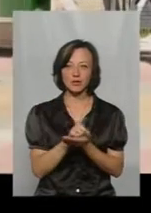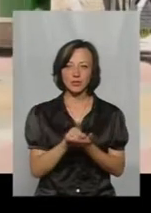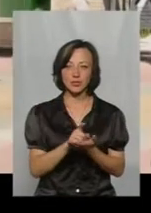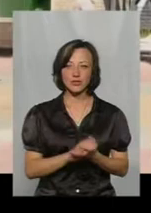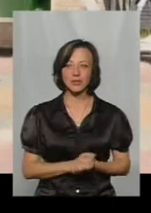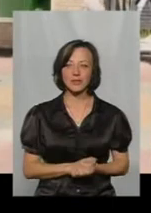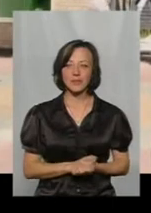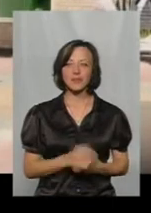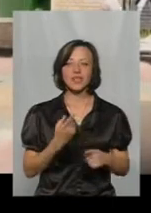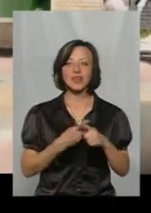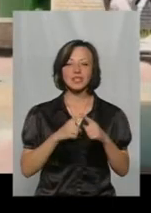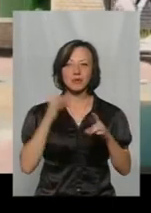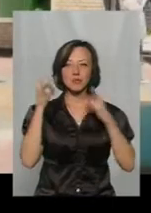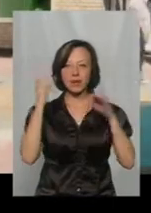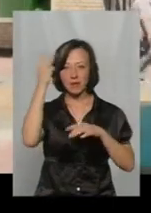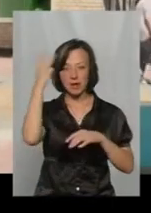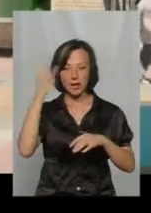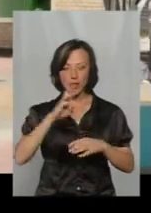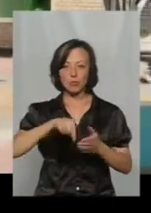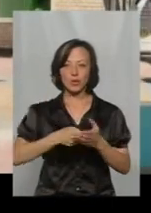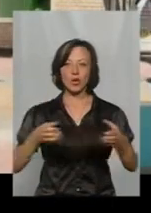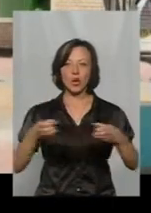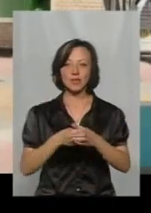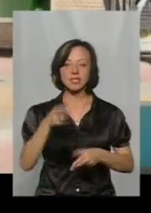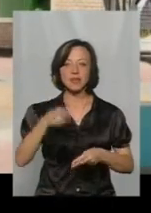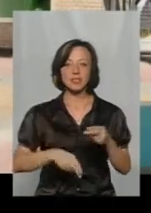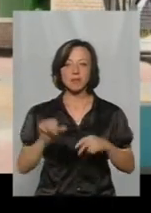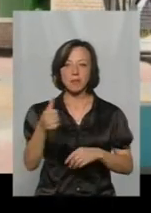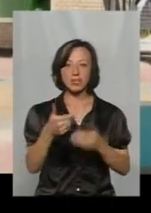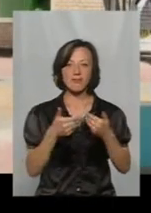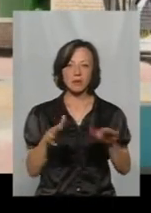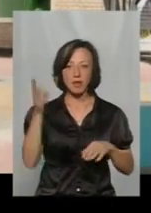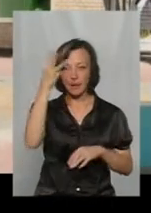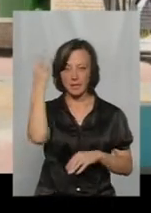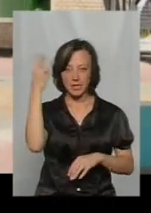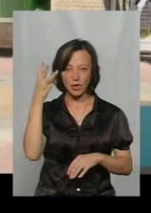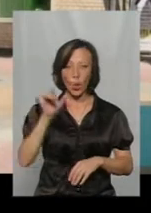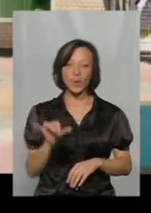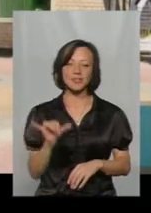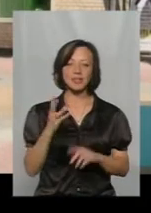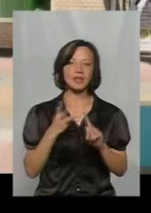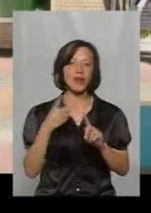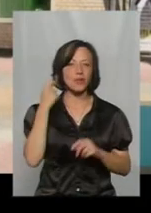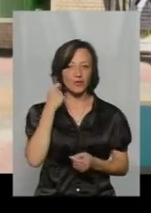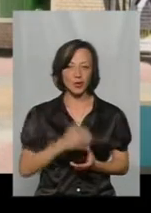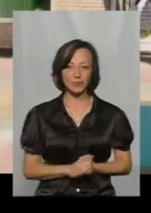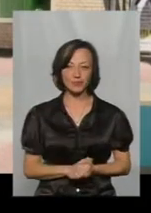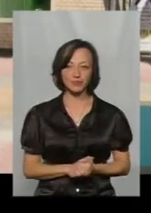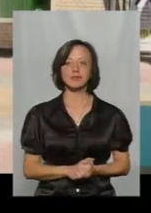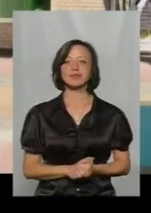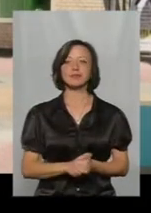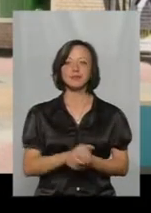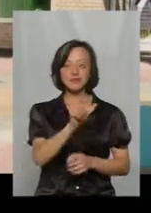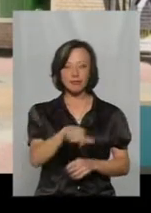Ось так під звуки Хмельницького муніципального оркестру завершився перший випуск Хмельницького університету третього віку. Його